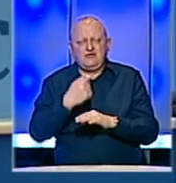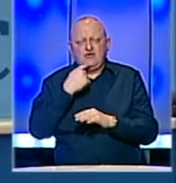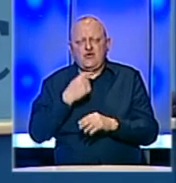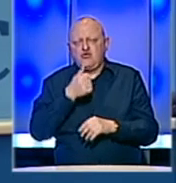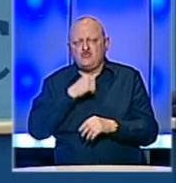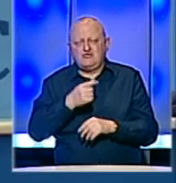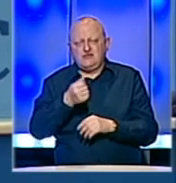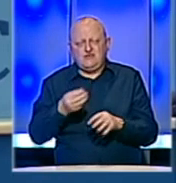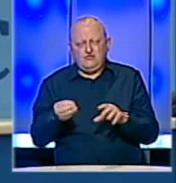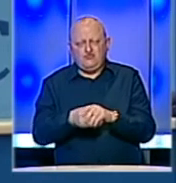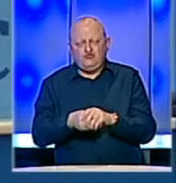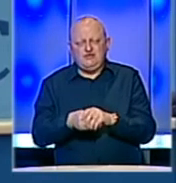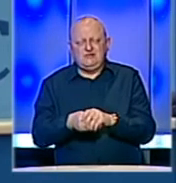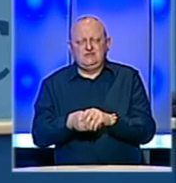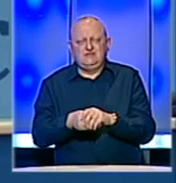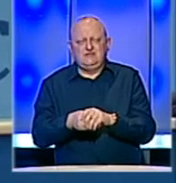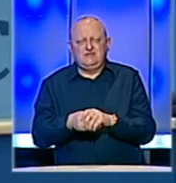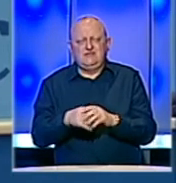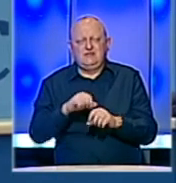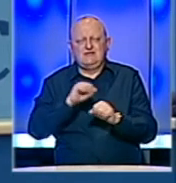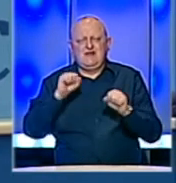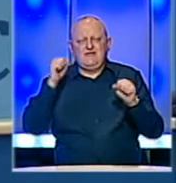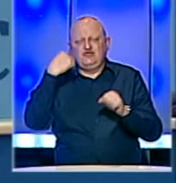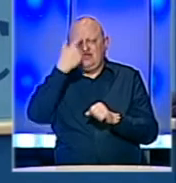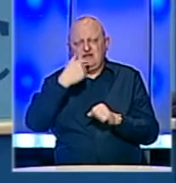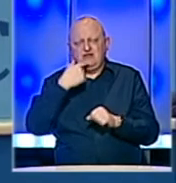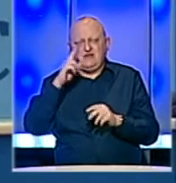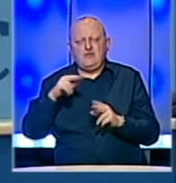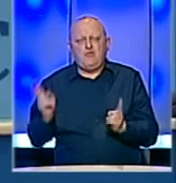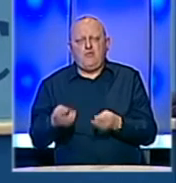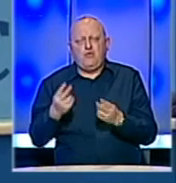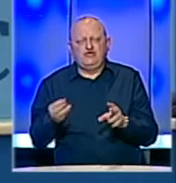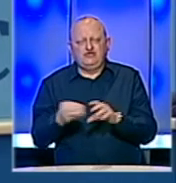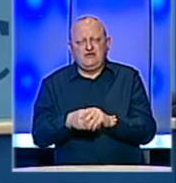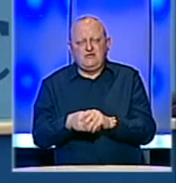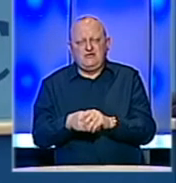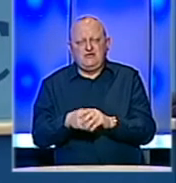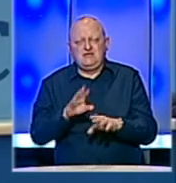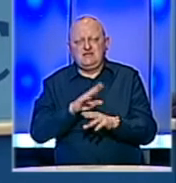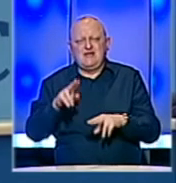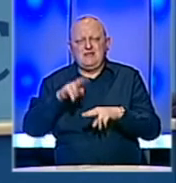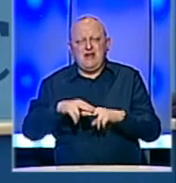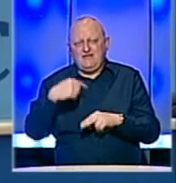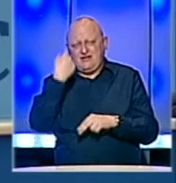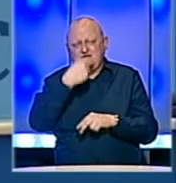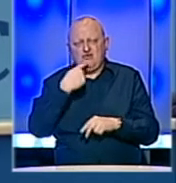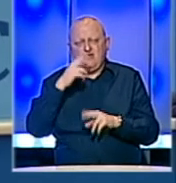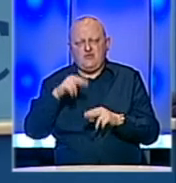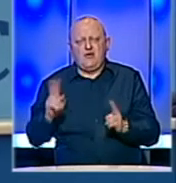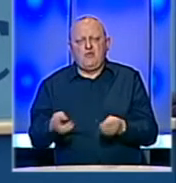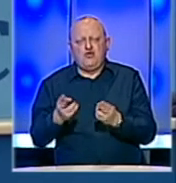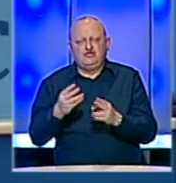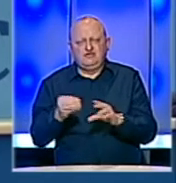finansiraju iz budžeta, sva fizička lica koja imaju potraživanja iz budžeta, i sva pravna lica koja imaju